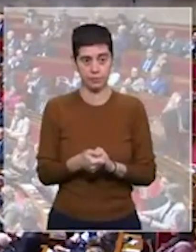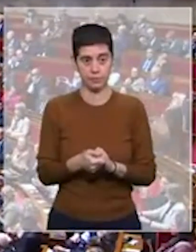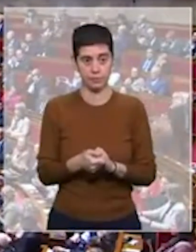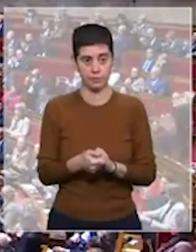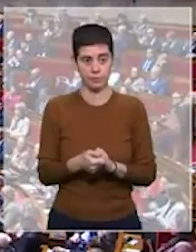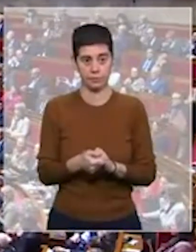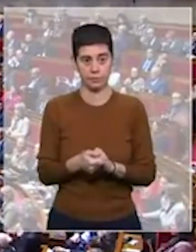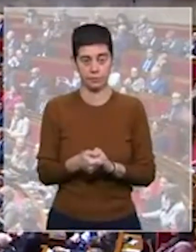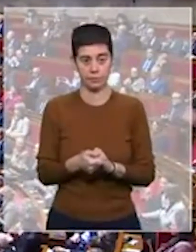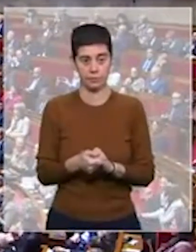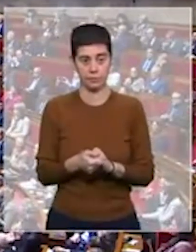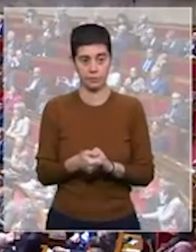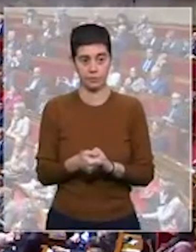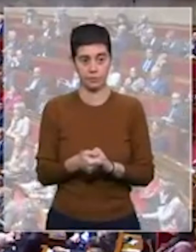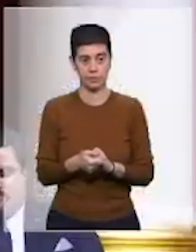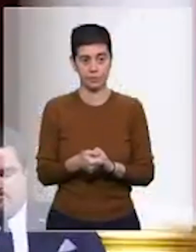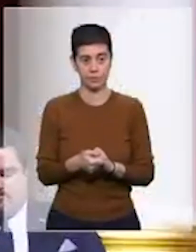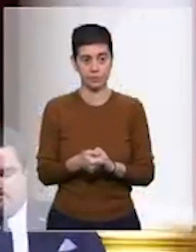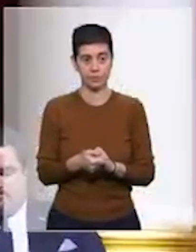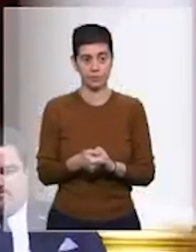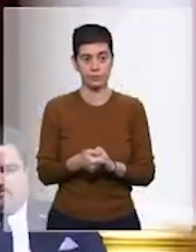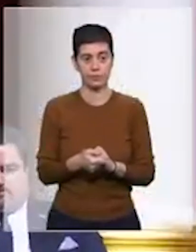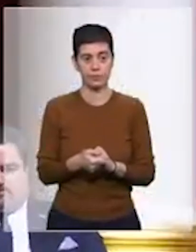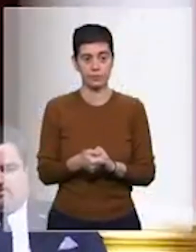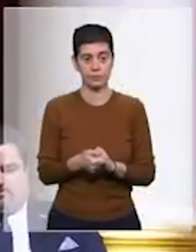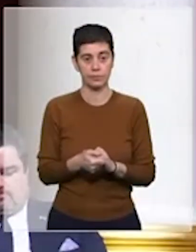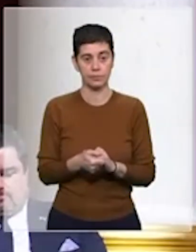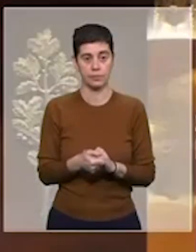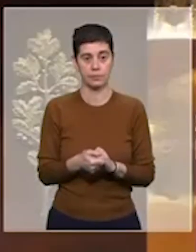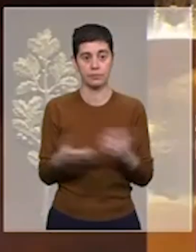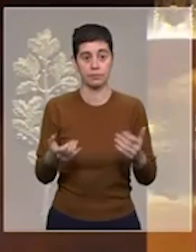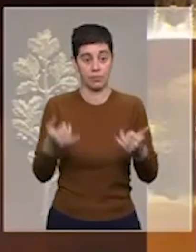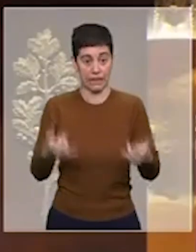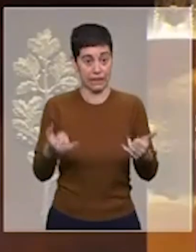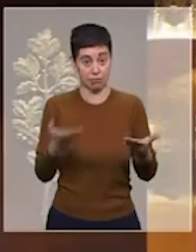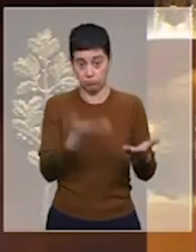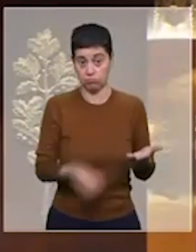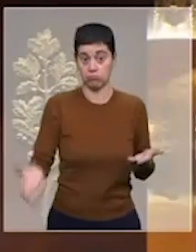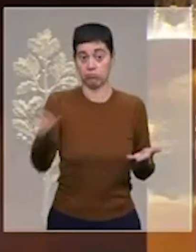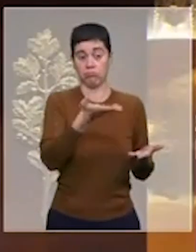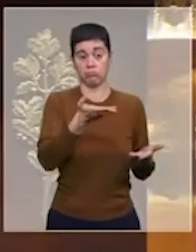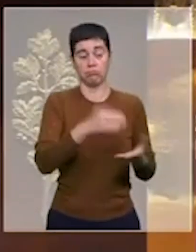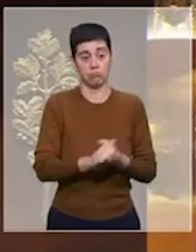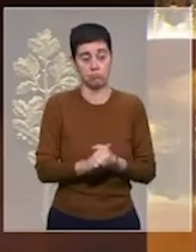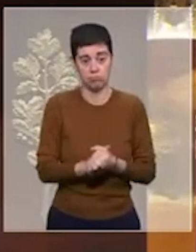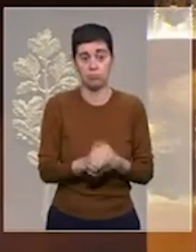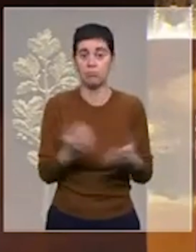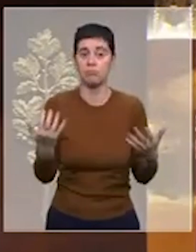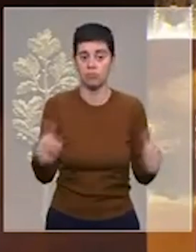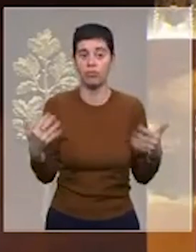Applaudissements ... Dans ces murs ont été